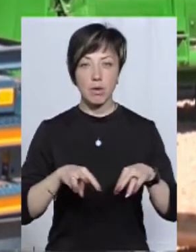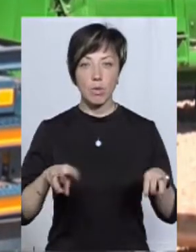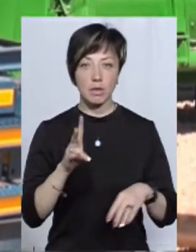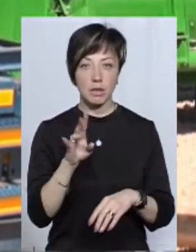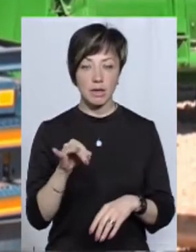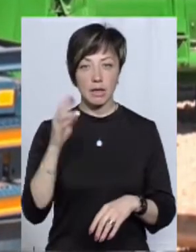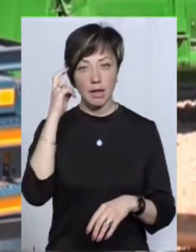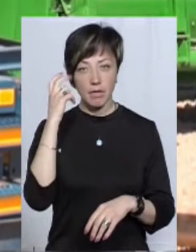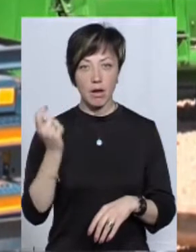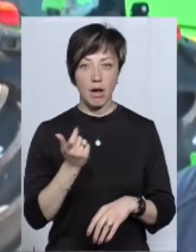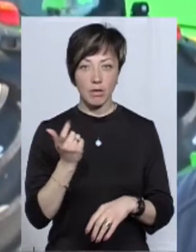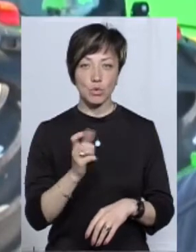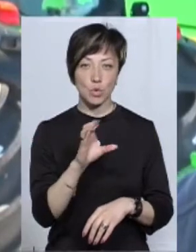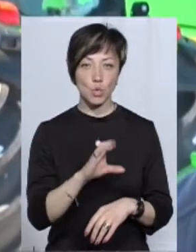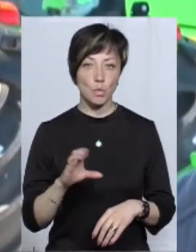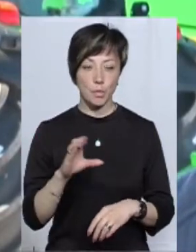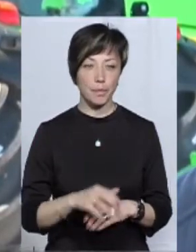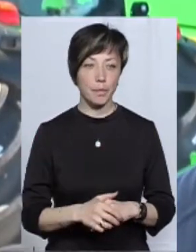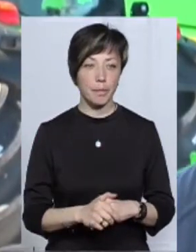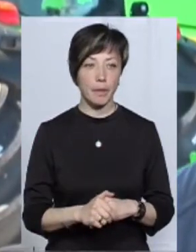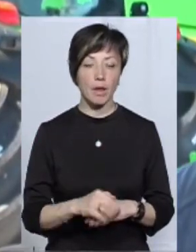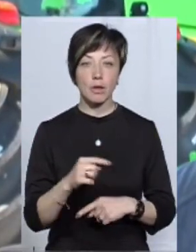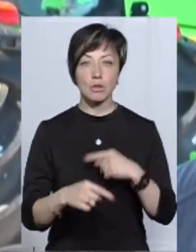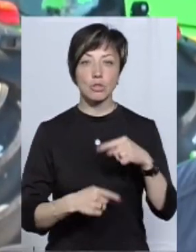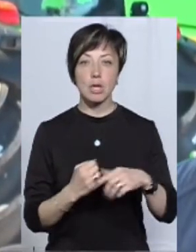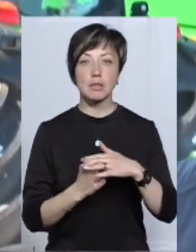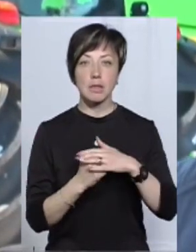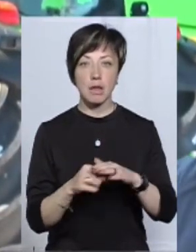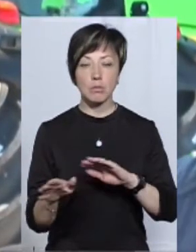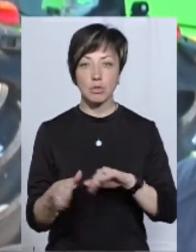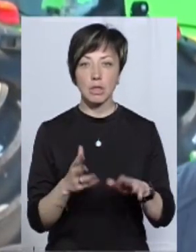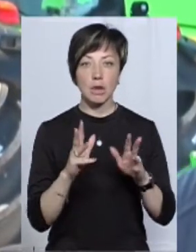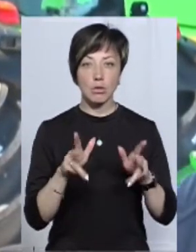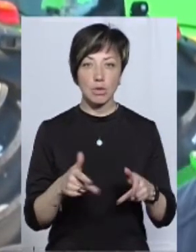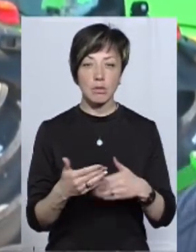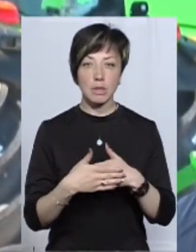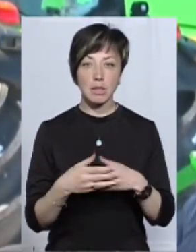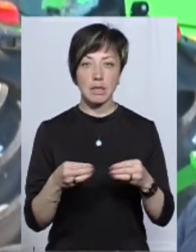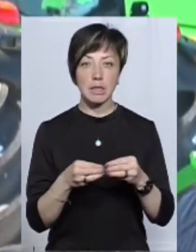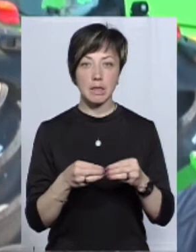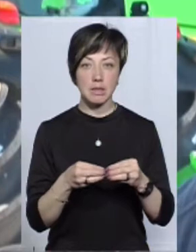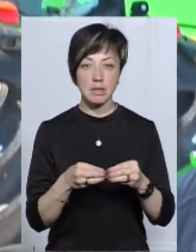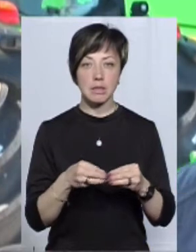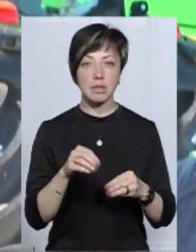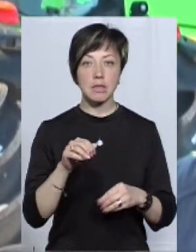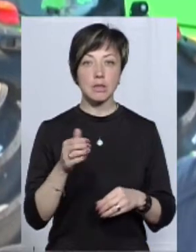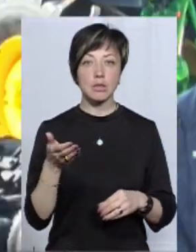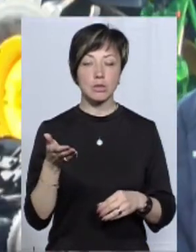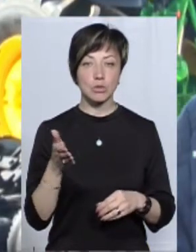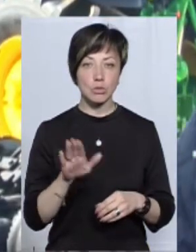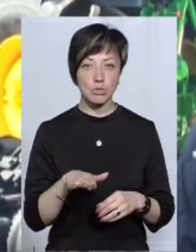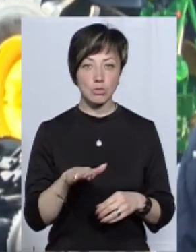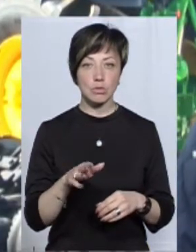зокрема з Києва, Харкова, Сум. Прийшло через склад тракторів десь біля 10 штук,